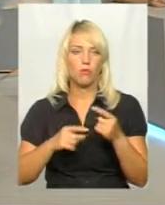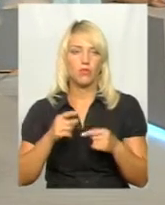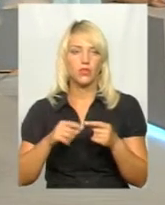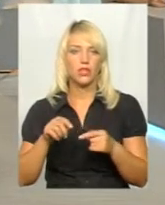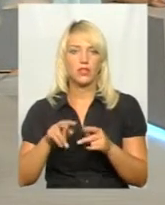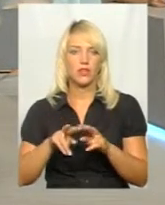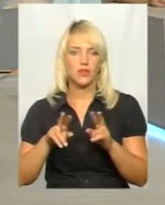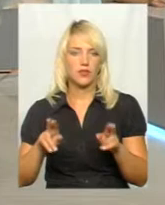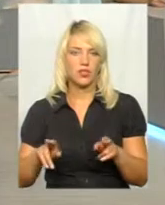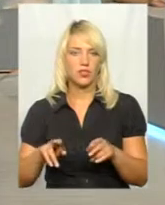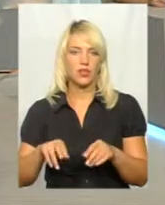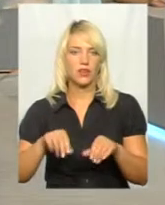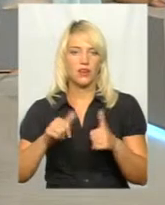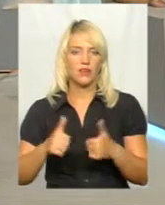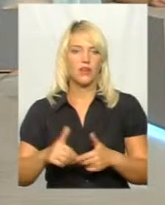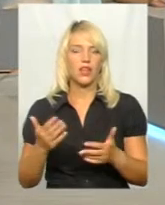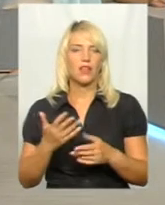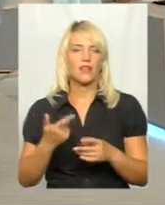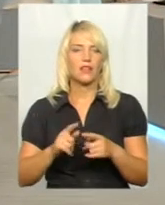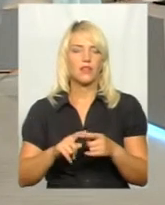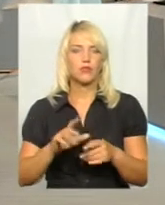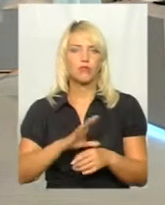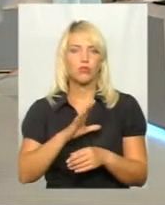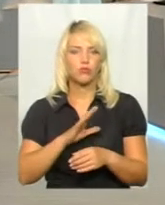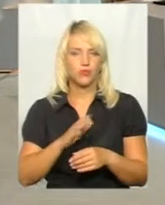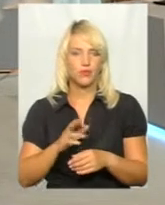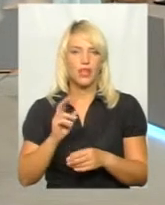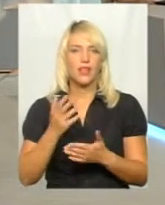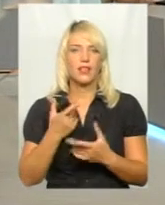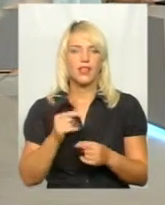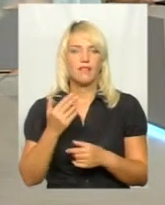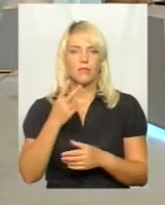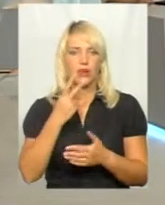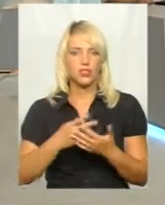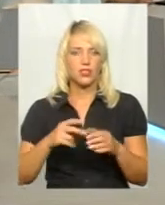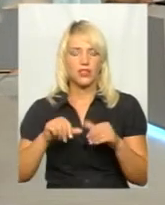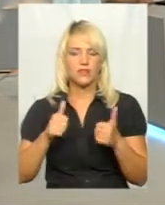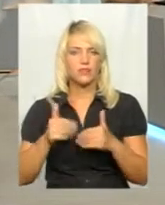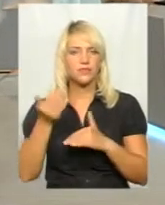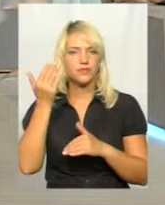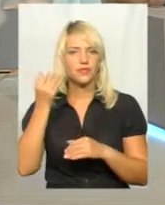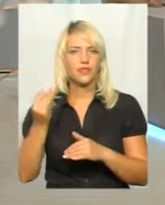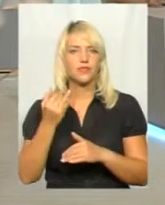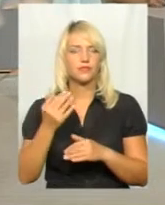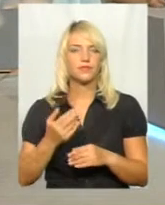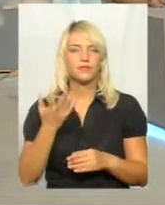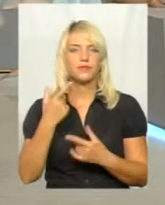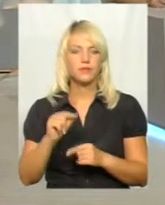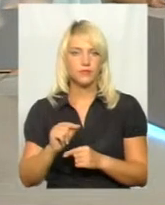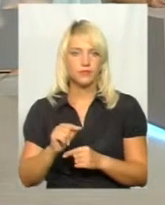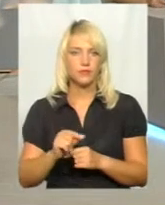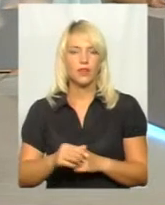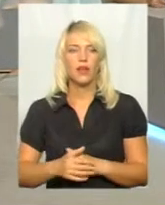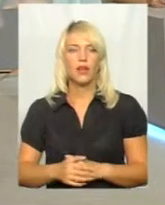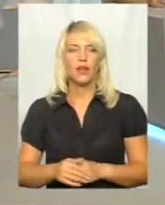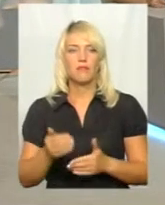автентичний вигляд. А яким він був, до речі? І де ви бачили автентичний вигляд? Ви знаєте, ми от